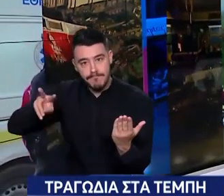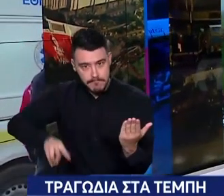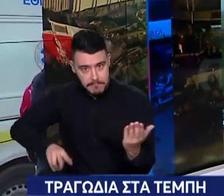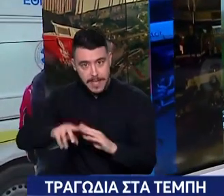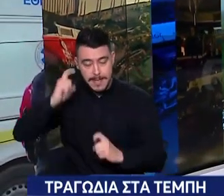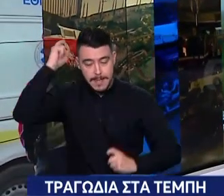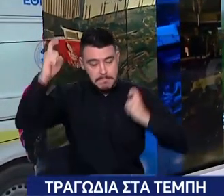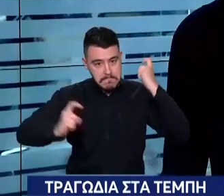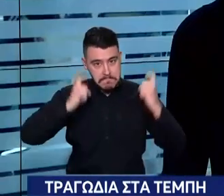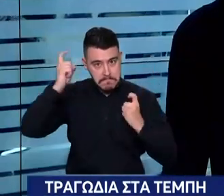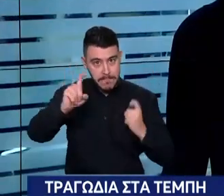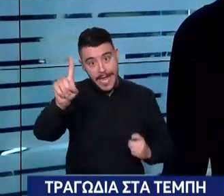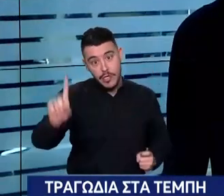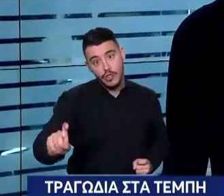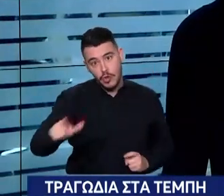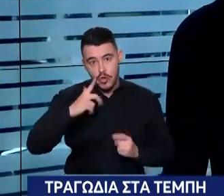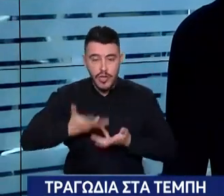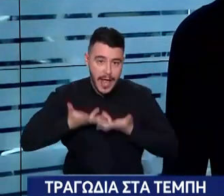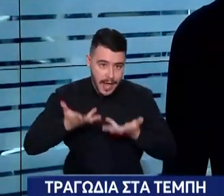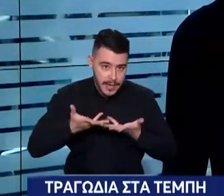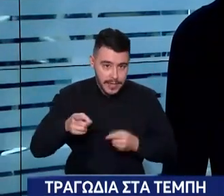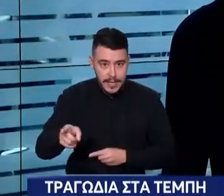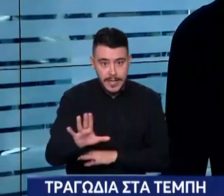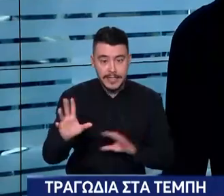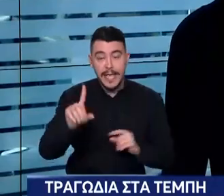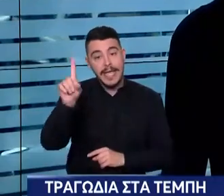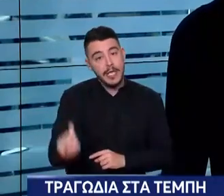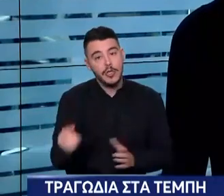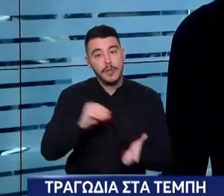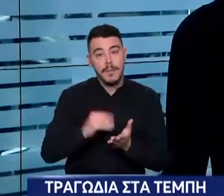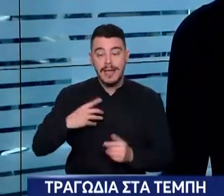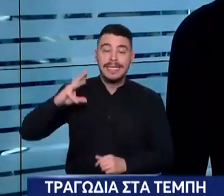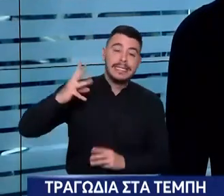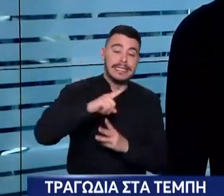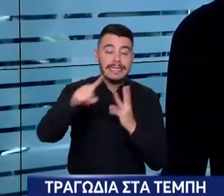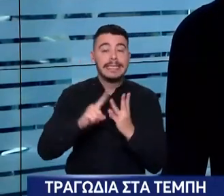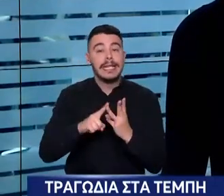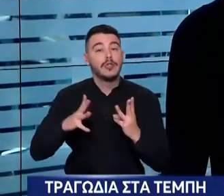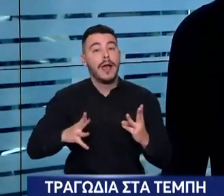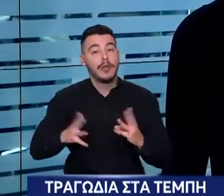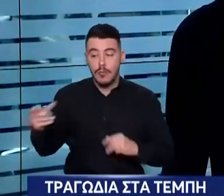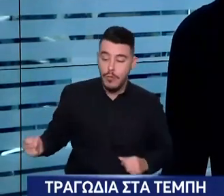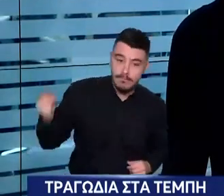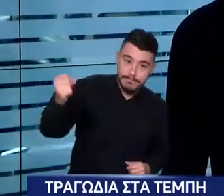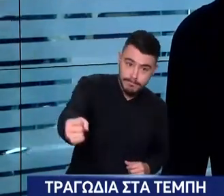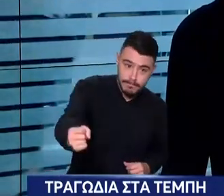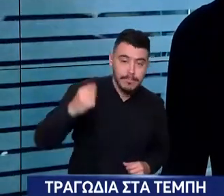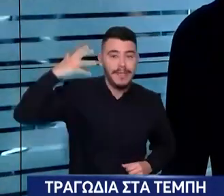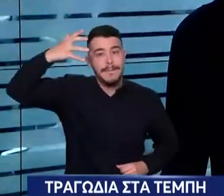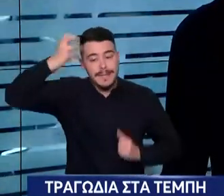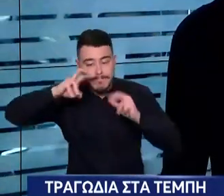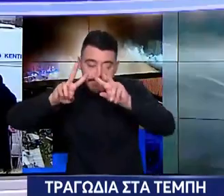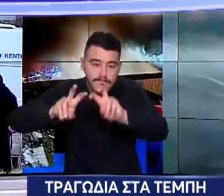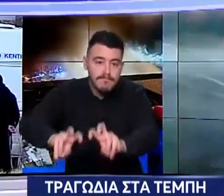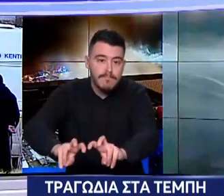φάση. Όπως το να μπει ένας ακόμη πραγματογνώμονας, να μπει τρίτος πραγματογνώμονας γιατί έχουμε τα